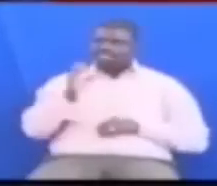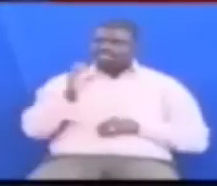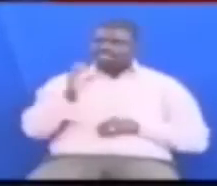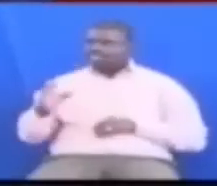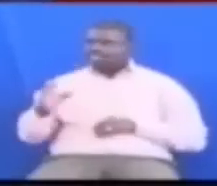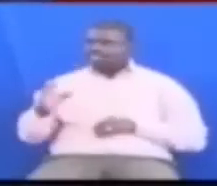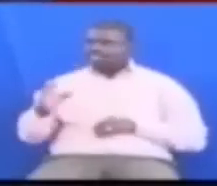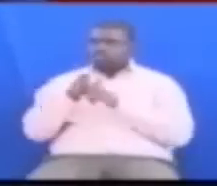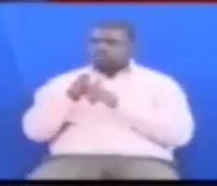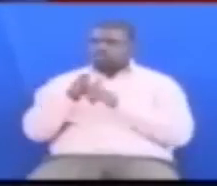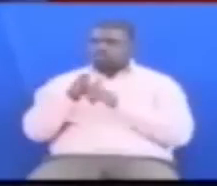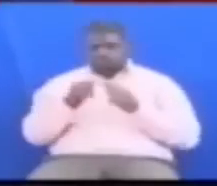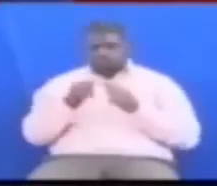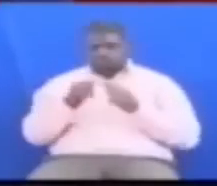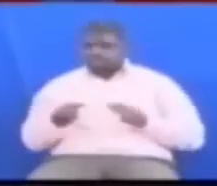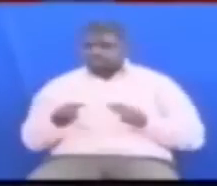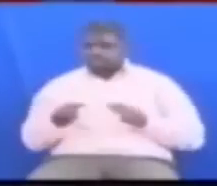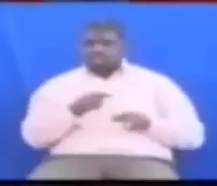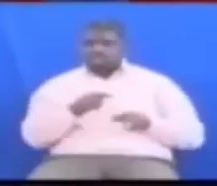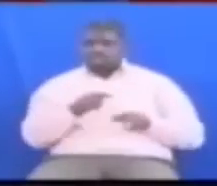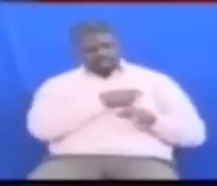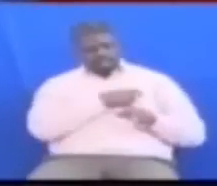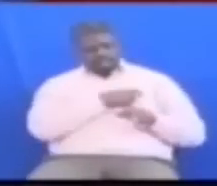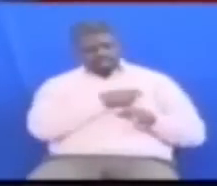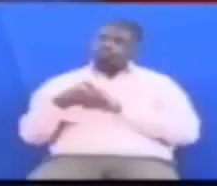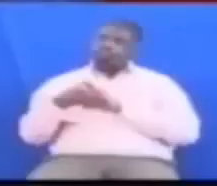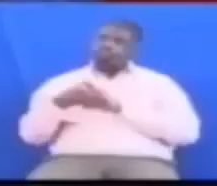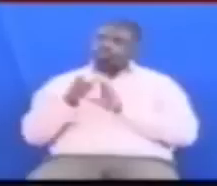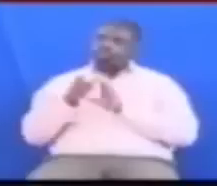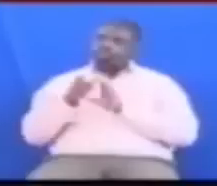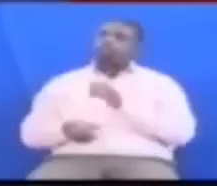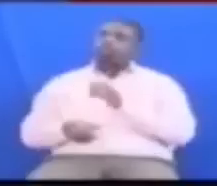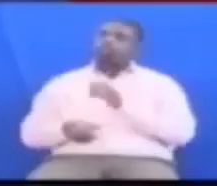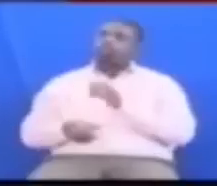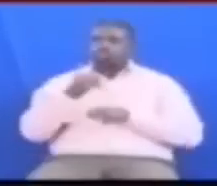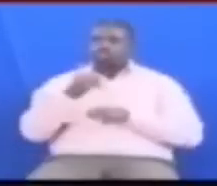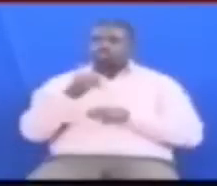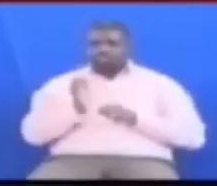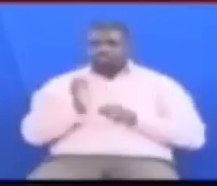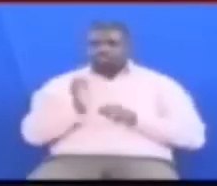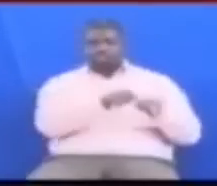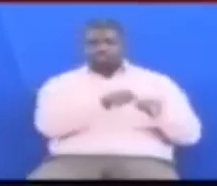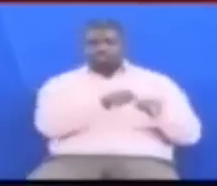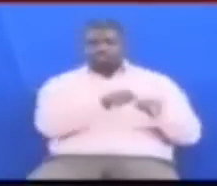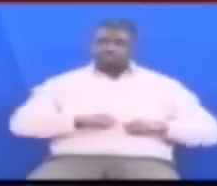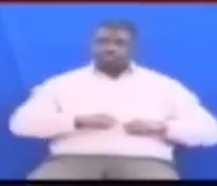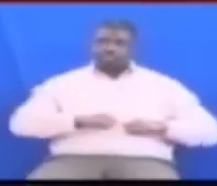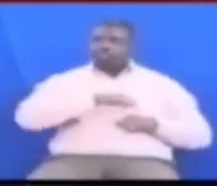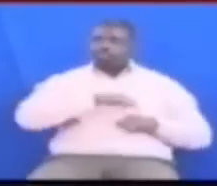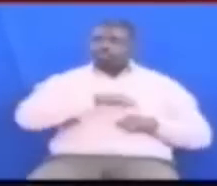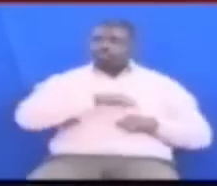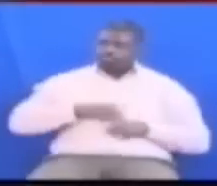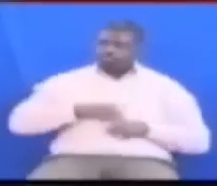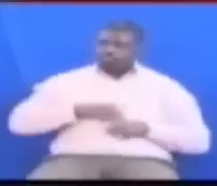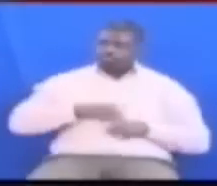upinzani Na hasa pale ambapo Raisi wa mbuna mungahata Ndani au kiongozi yote Wakisele kada na vuenda kutembelea kwenye maineo yetu Kwa mba kama ni